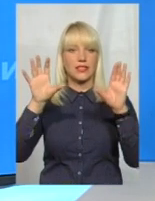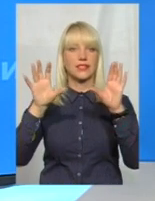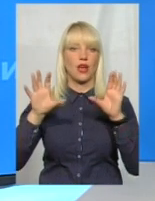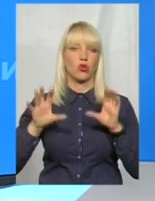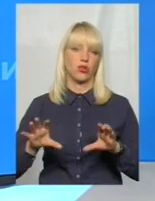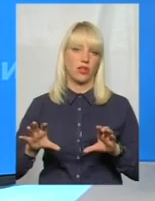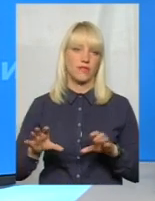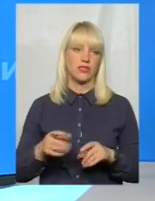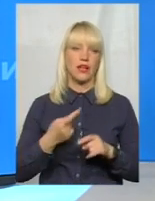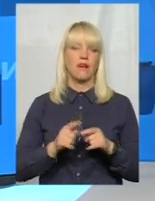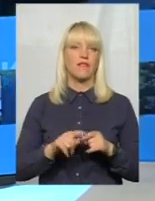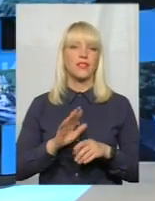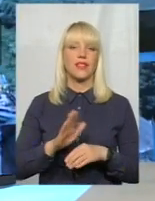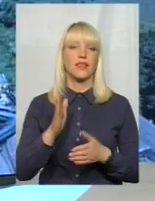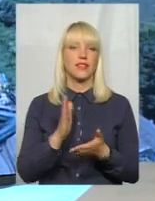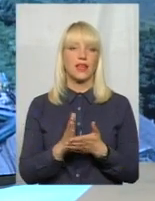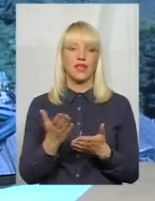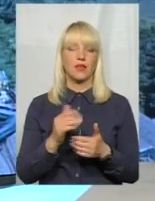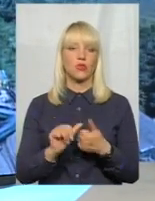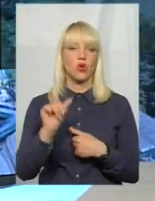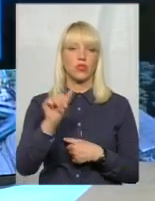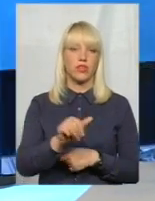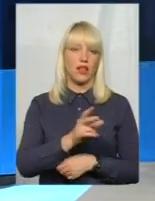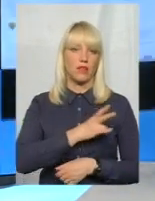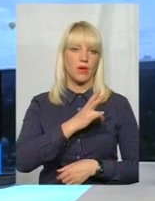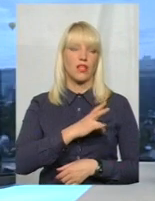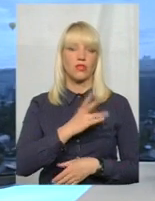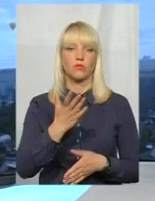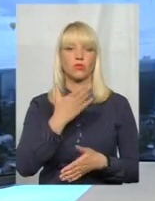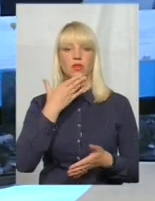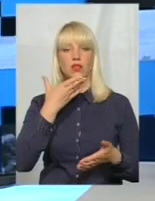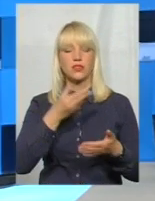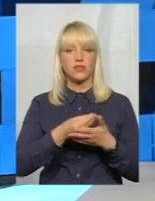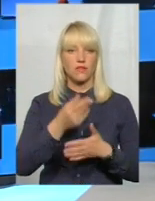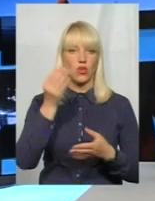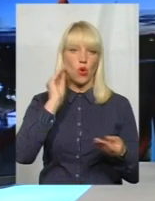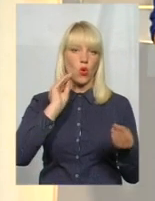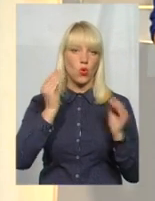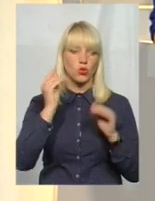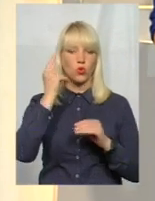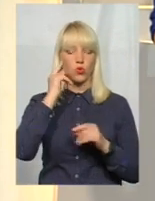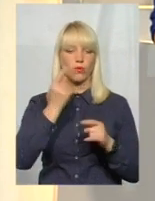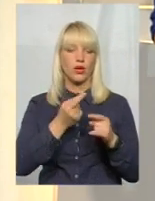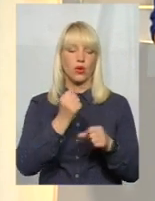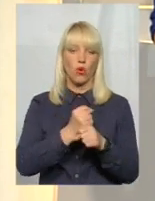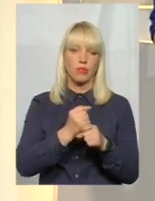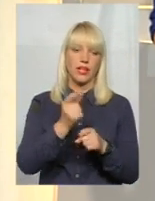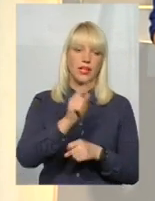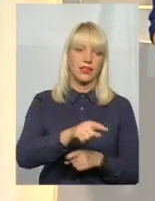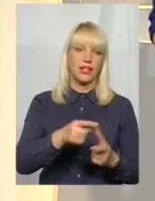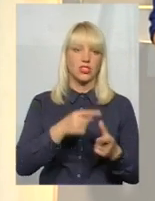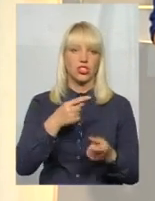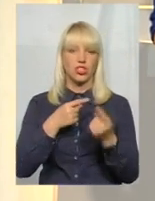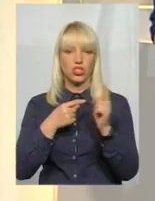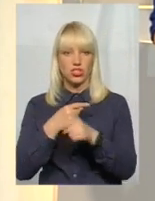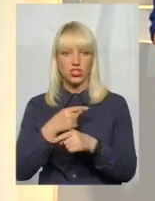Він не є якимсь удільним князем, який на свій розсуд робить те чи інше. Він державна людина